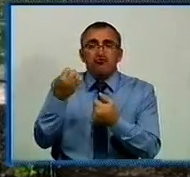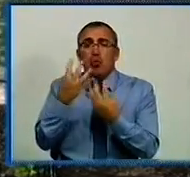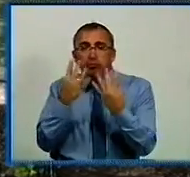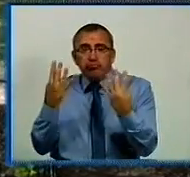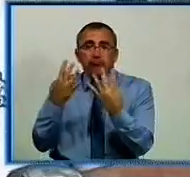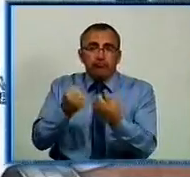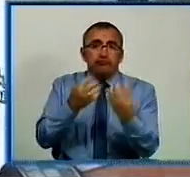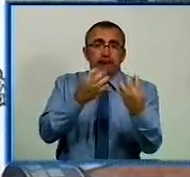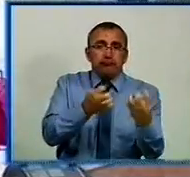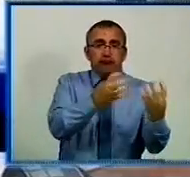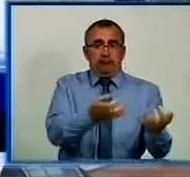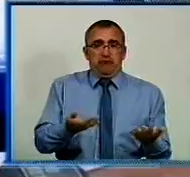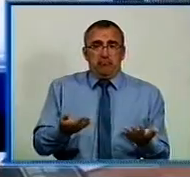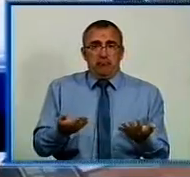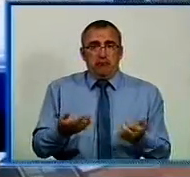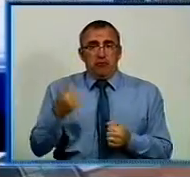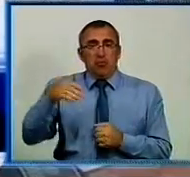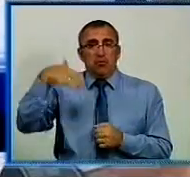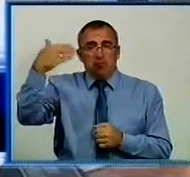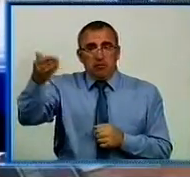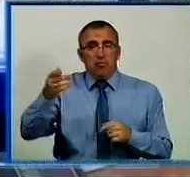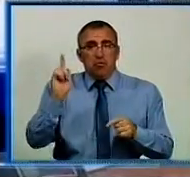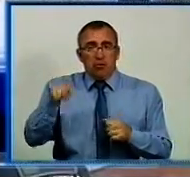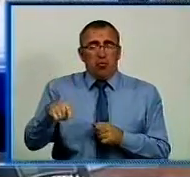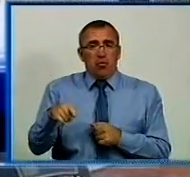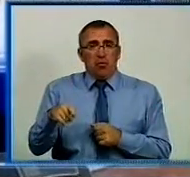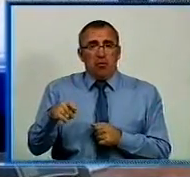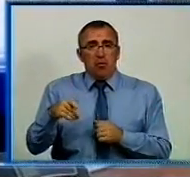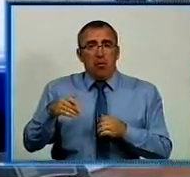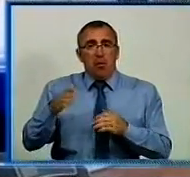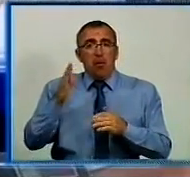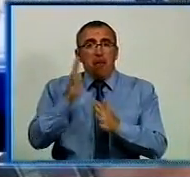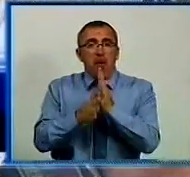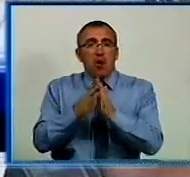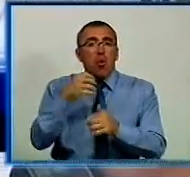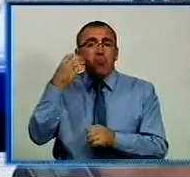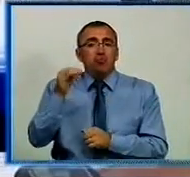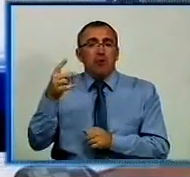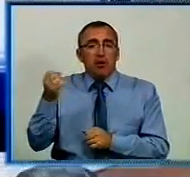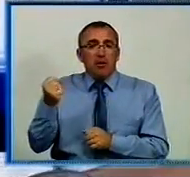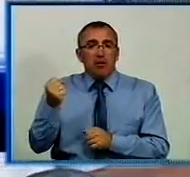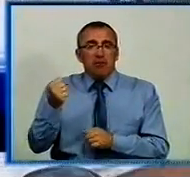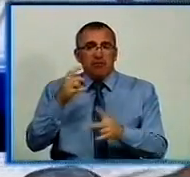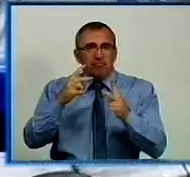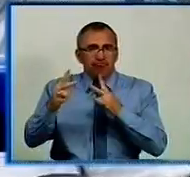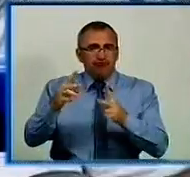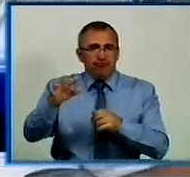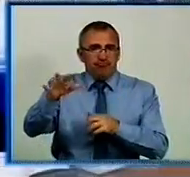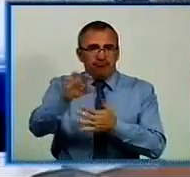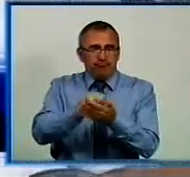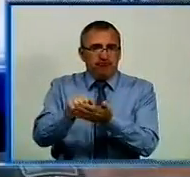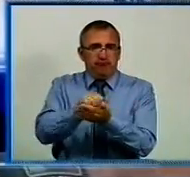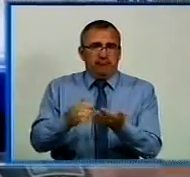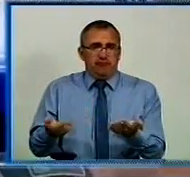конструкцій. На тій стороні, до парку Пущіна. Тепер розчистили, тепер і там, в їхній стан.